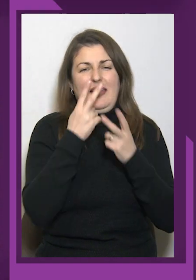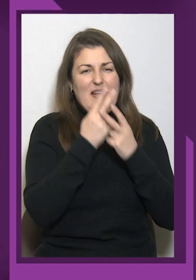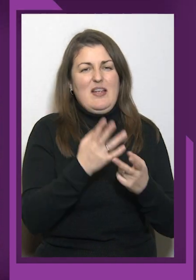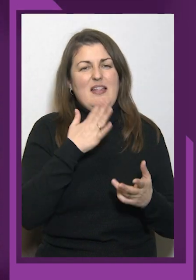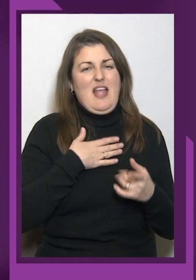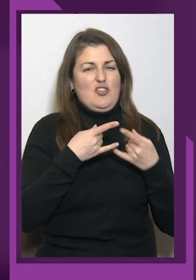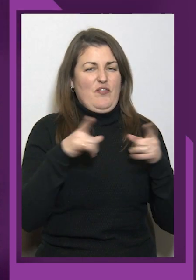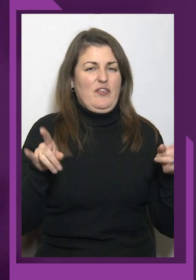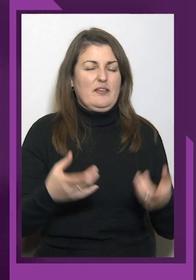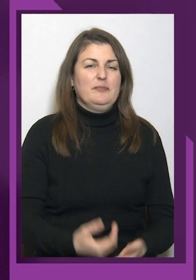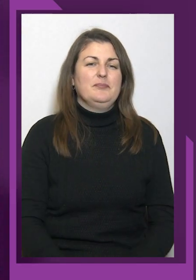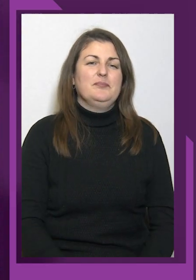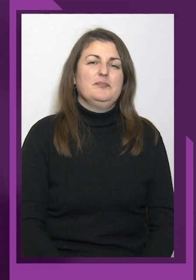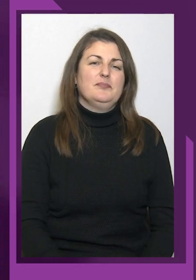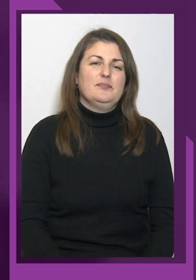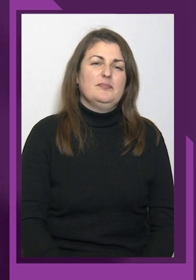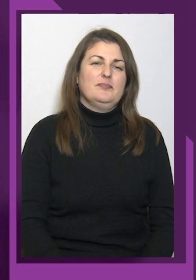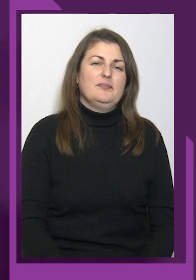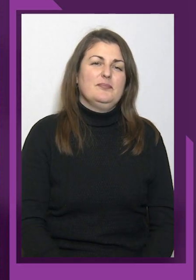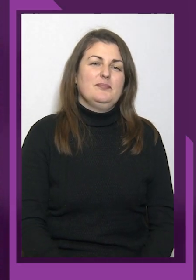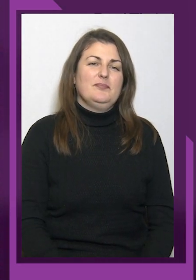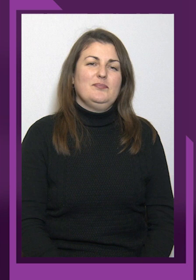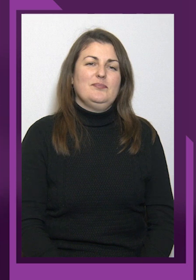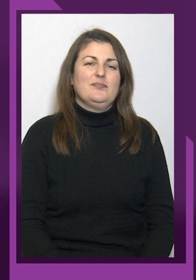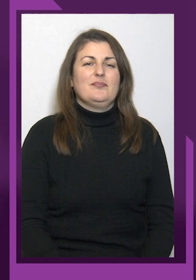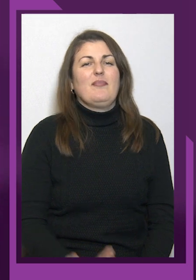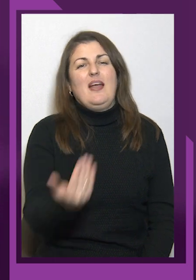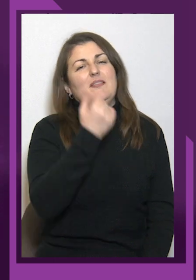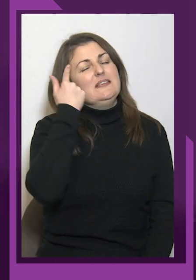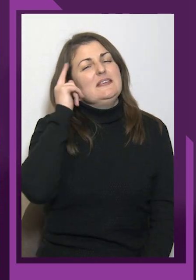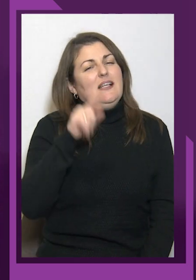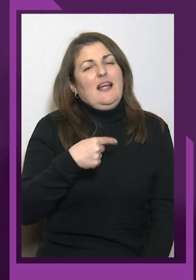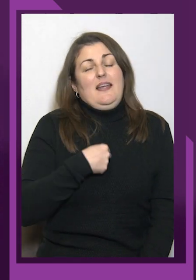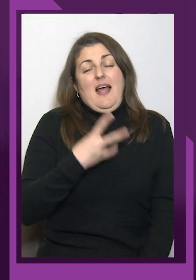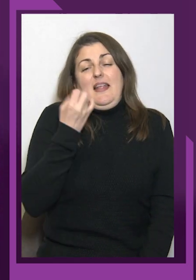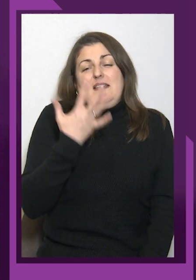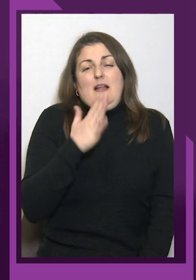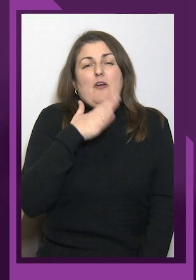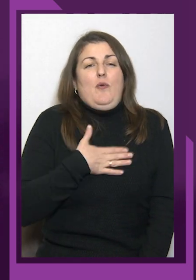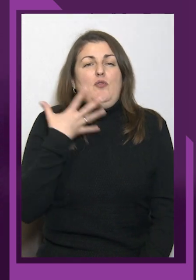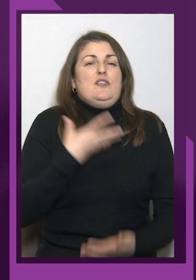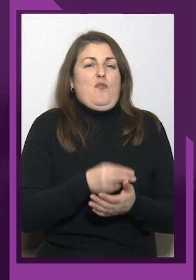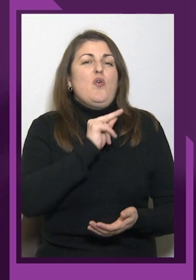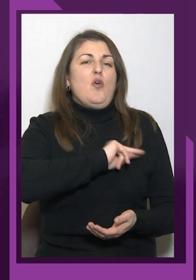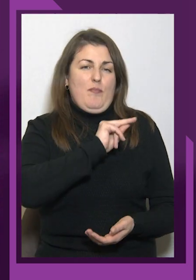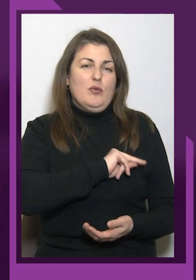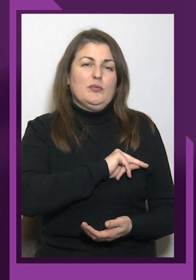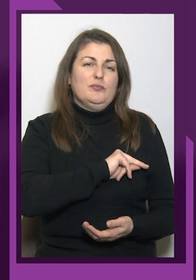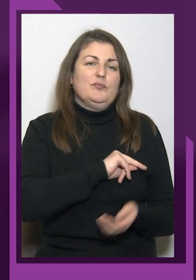Знаєте, я настільки люблю свою роботу, що я